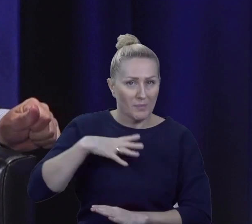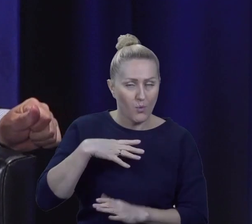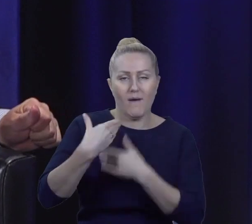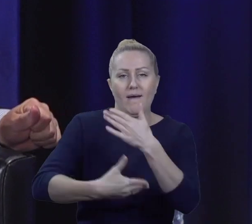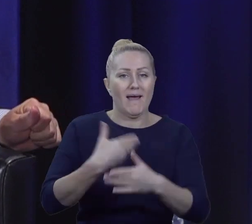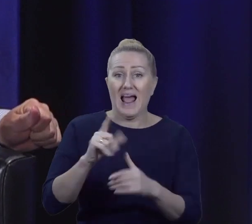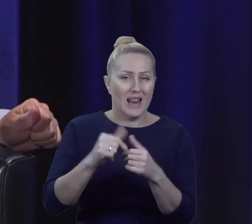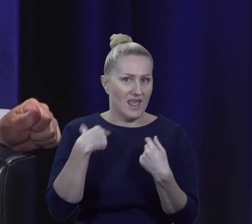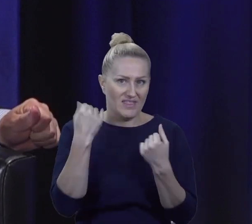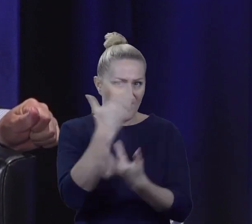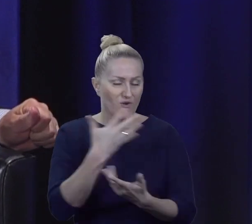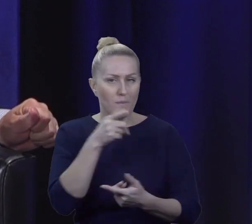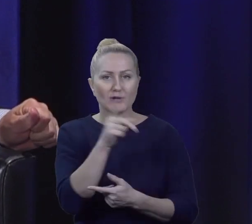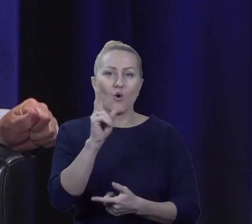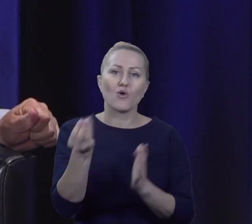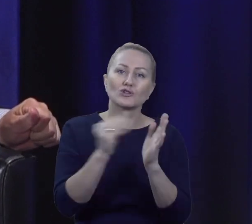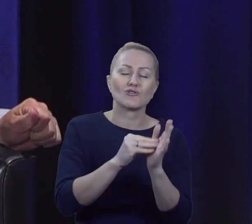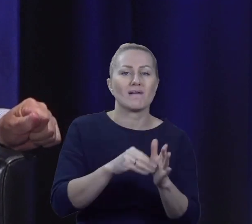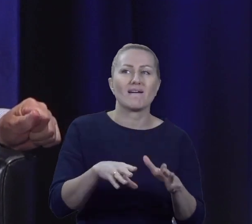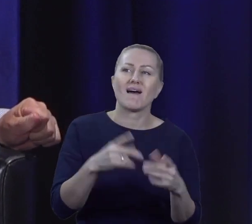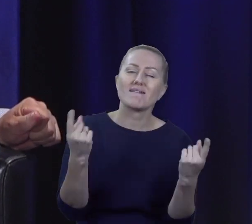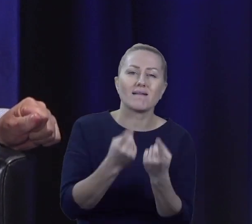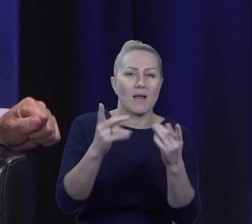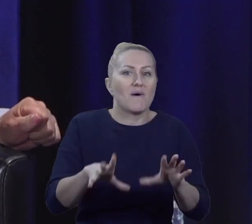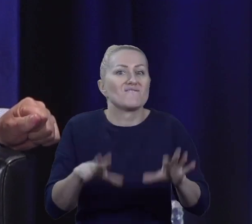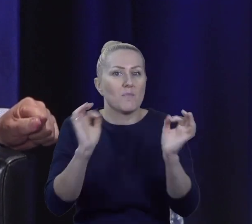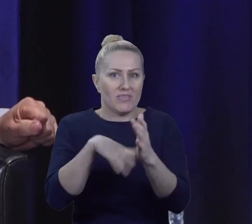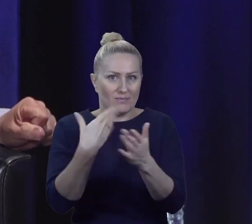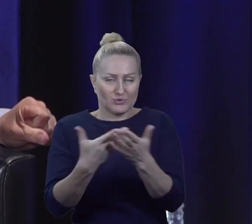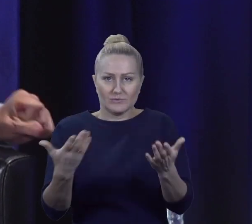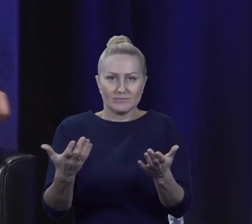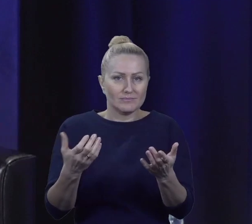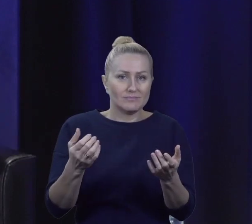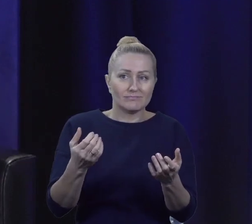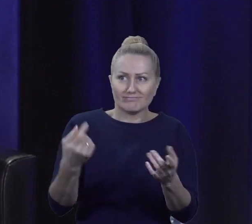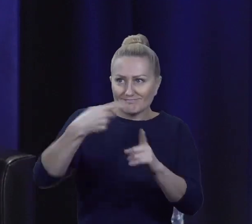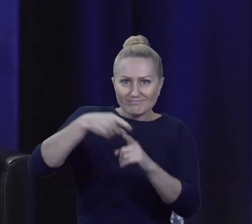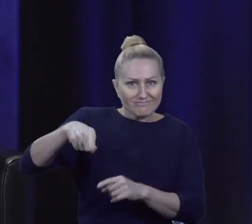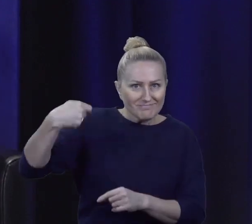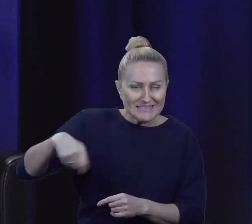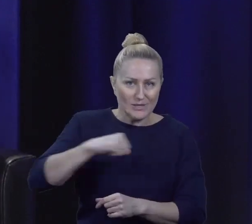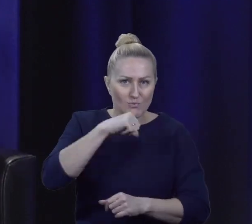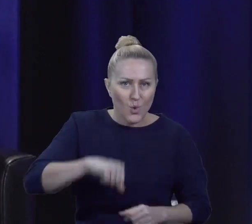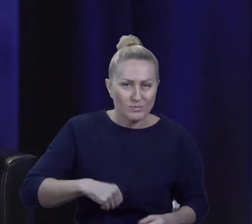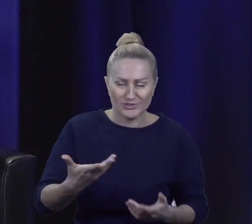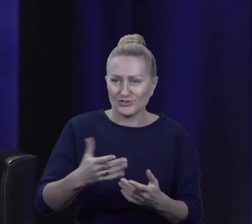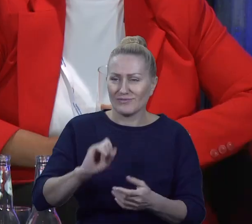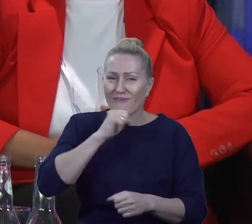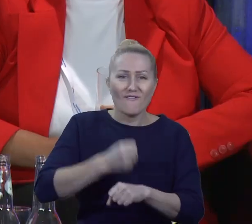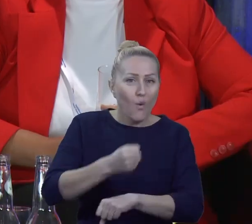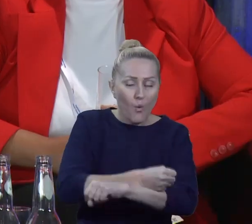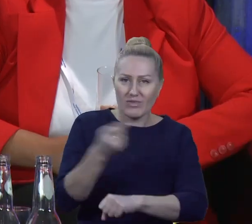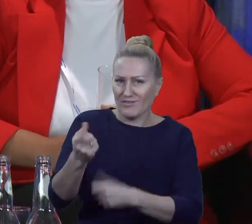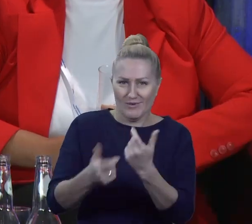ktokolwiek zamieścił tam materiał wyborczy, a już tym bardziej prezydent, burmistrz, wójt u mnie w przypadku, żebym ja tam miał materiał